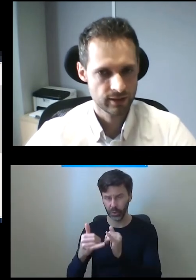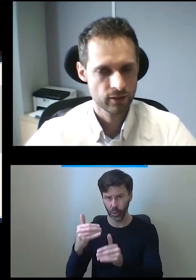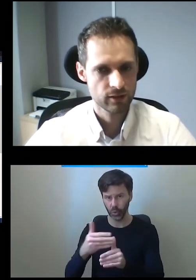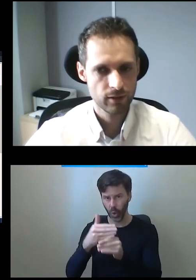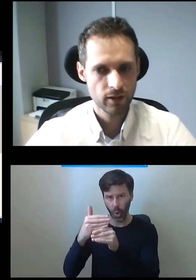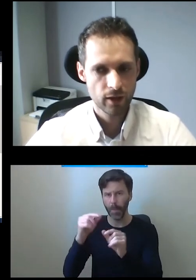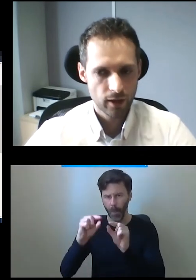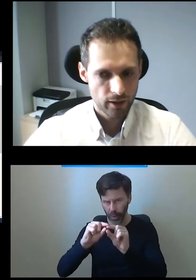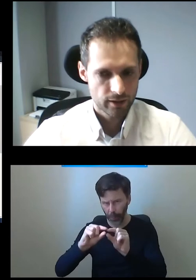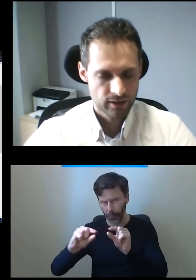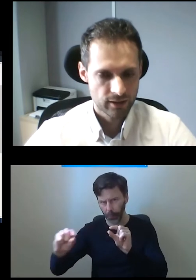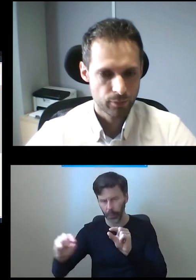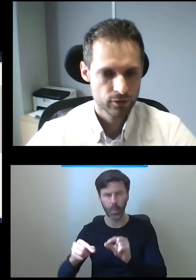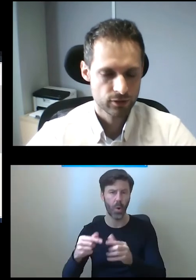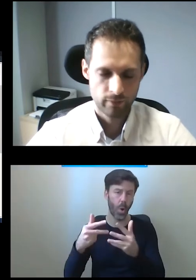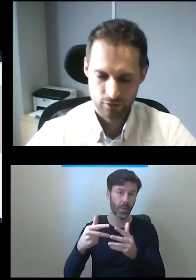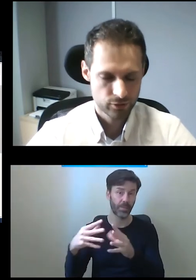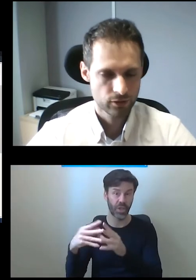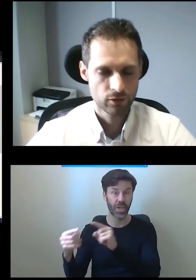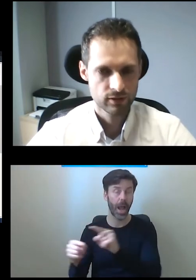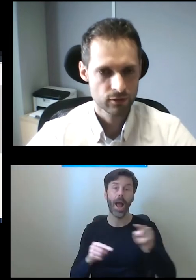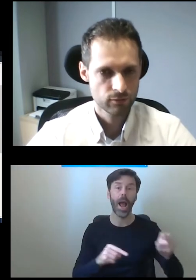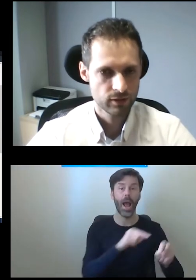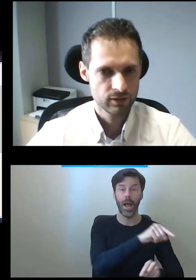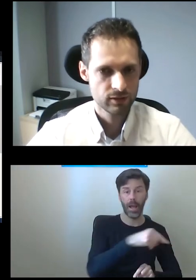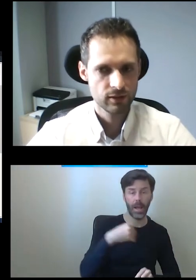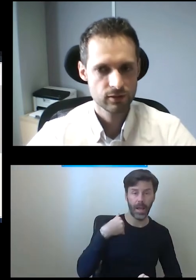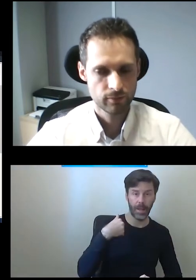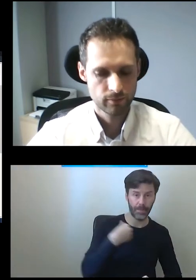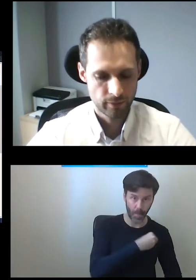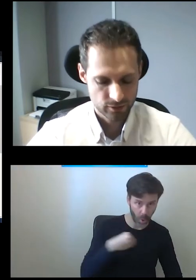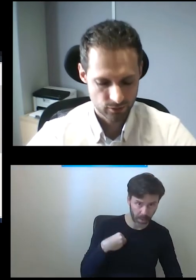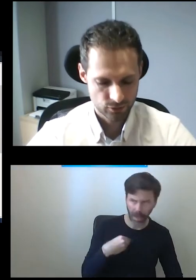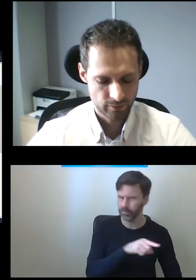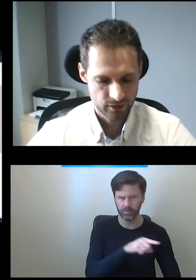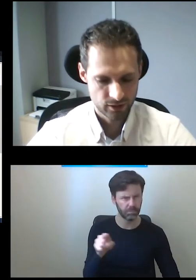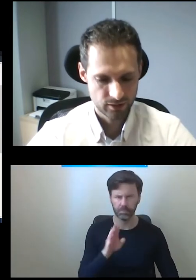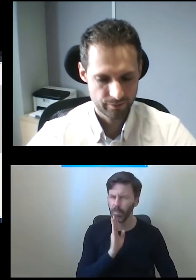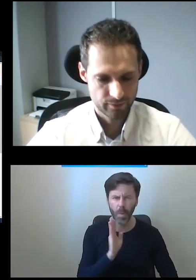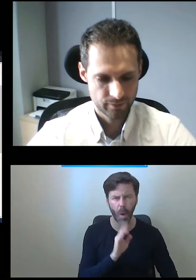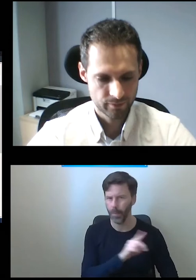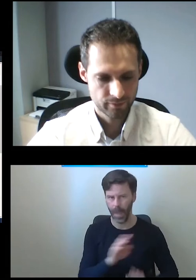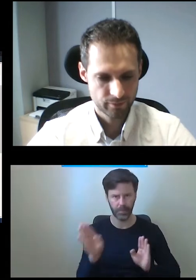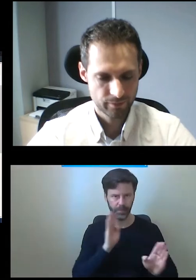a stacjonarnymi. Standardy polskie są bardzo zbliżone do standardów brytyjskich, są bardzo, są bardziej